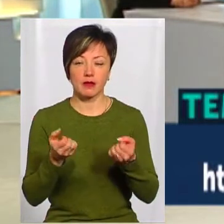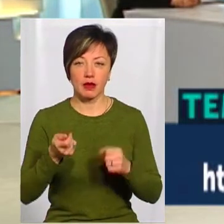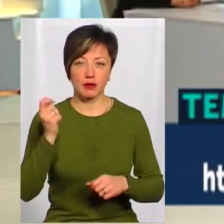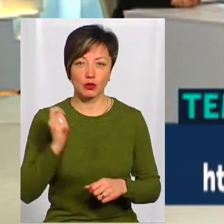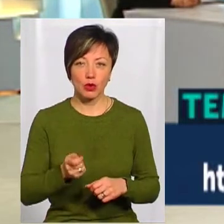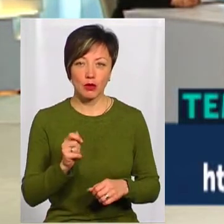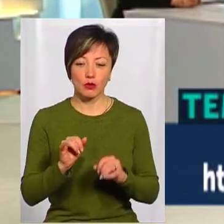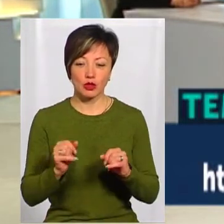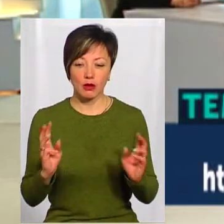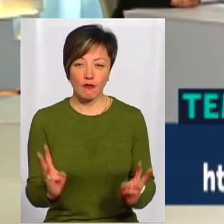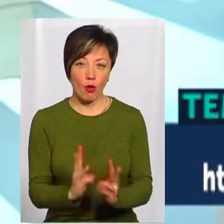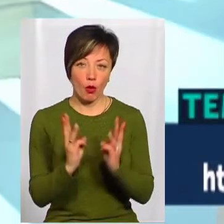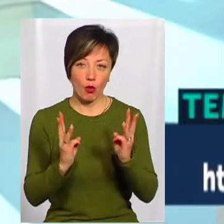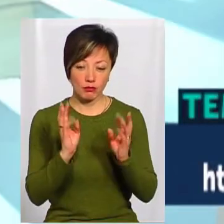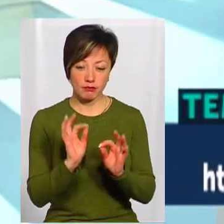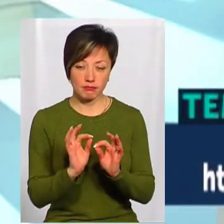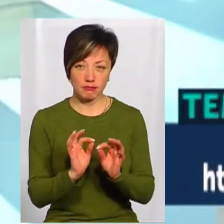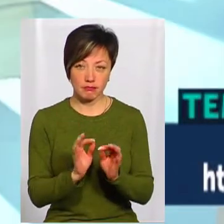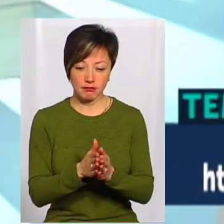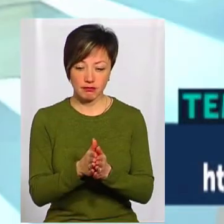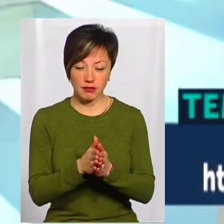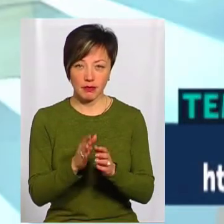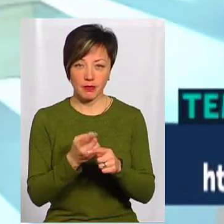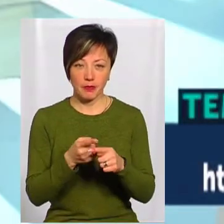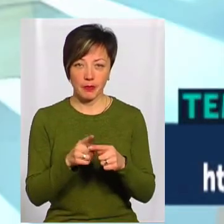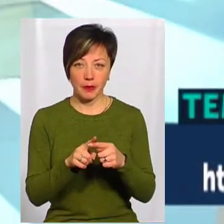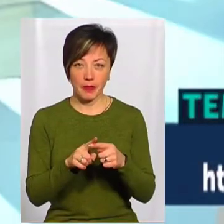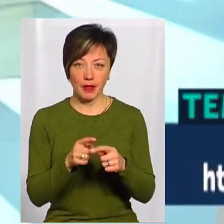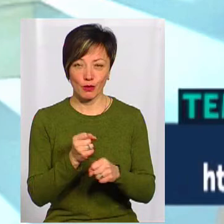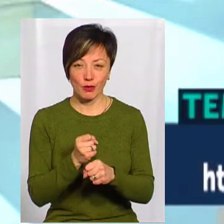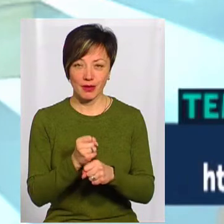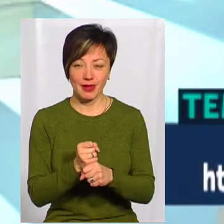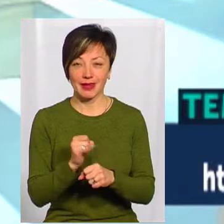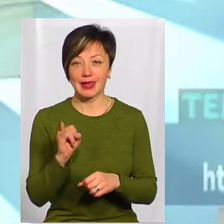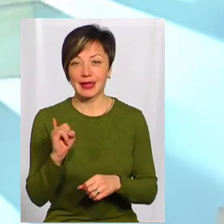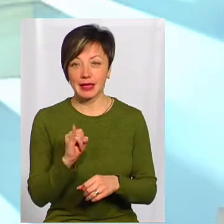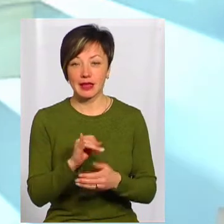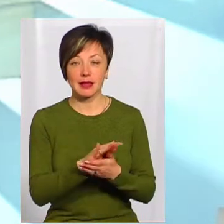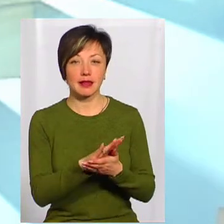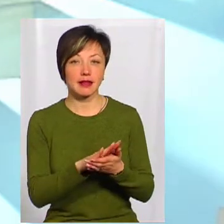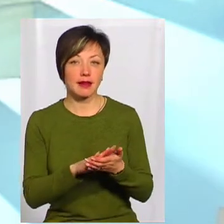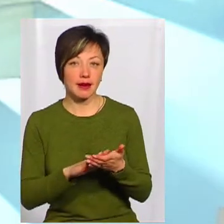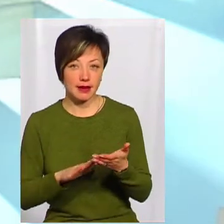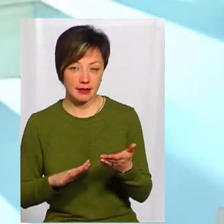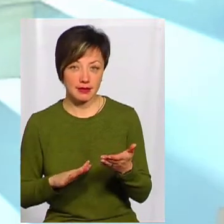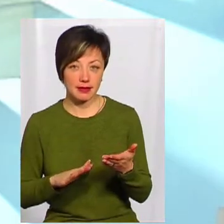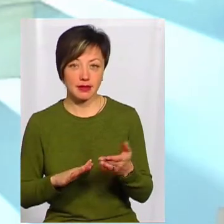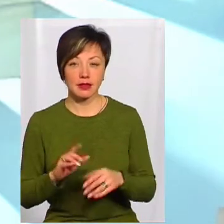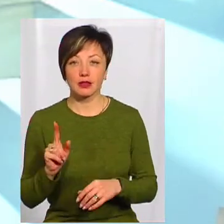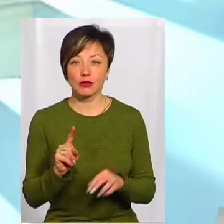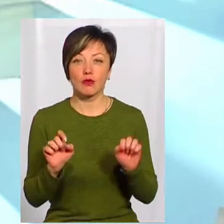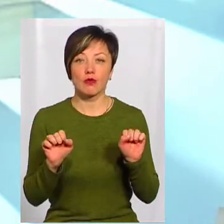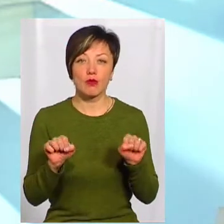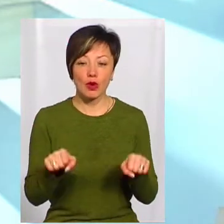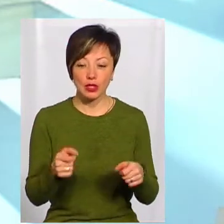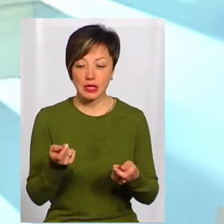розвести багаття, бо тут засмажити, воно смачніше буде. І далі, що можна